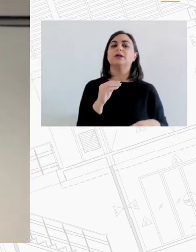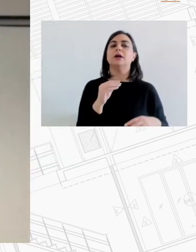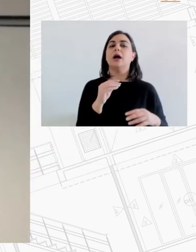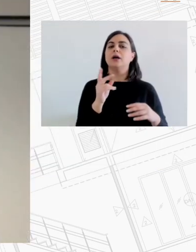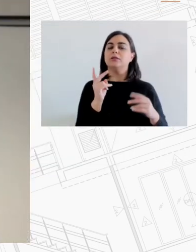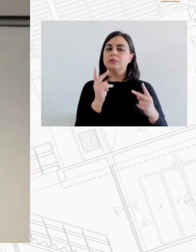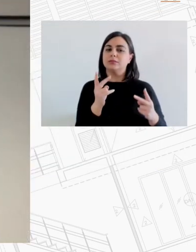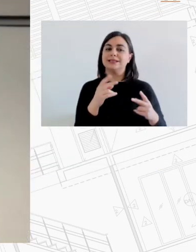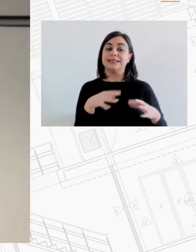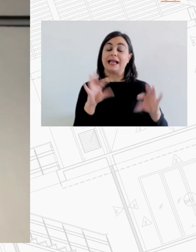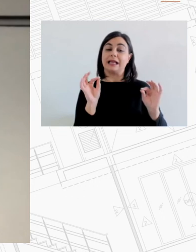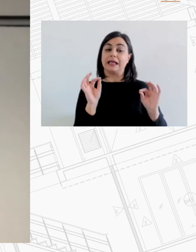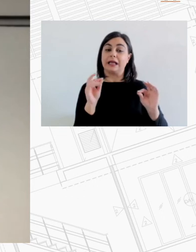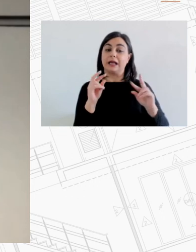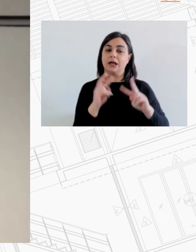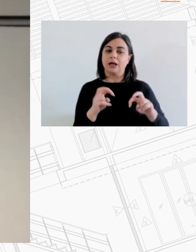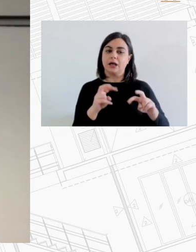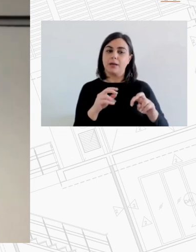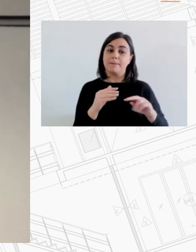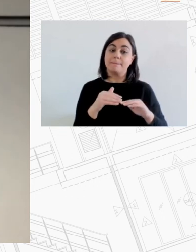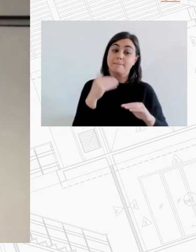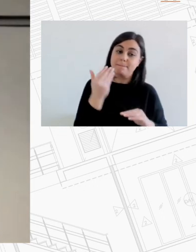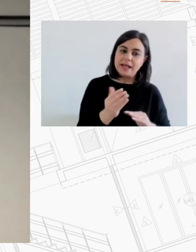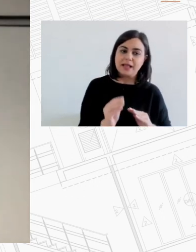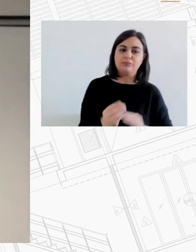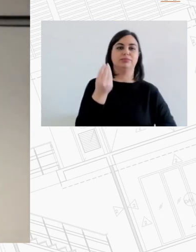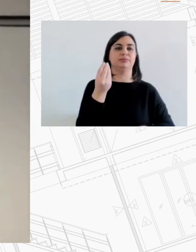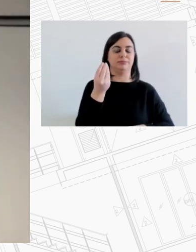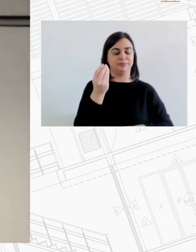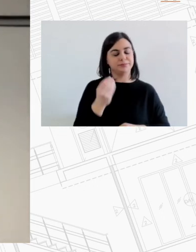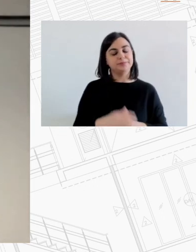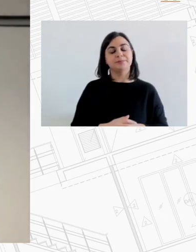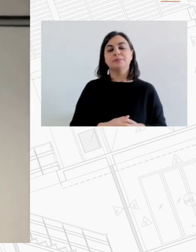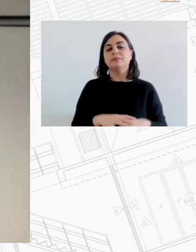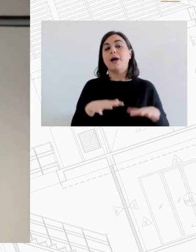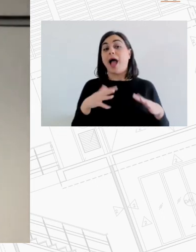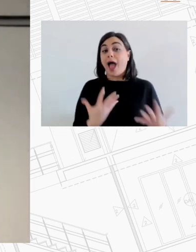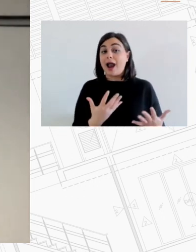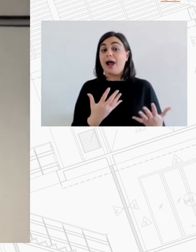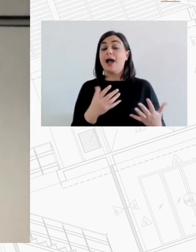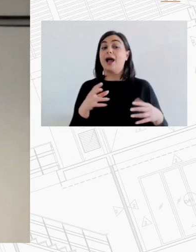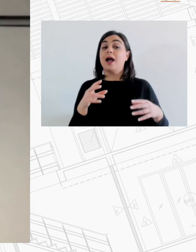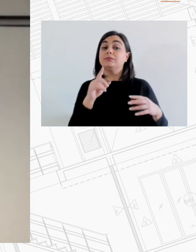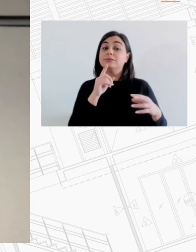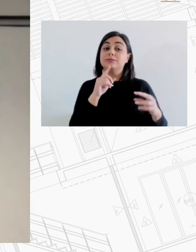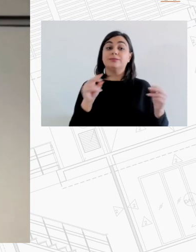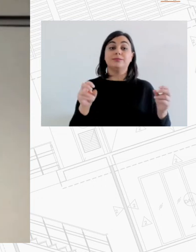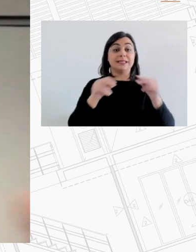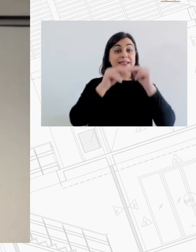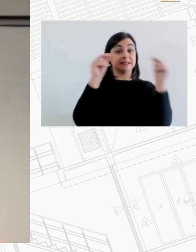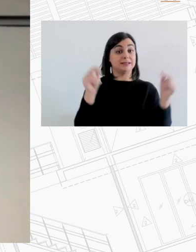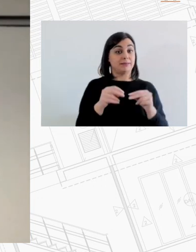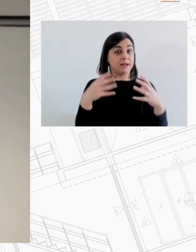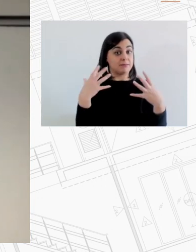οποίο σε γενικές γραμμές θα προκρίνονταν τροφοδότησε ωστόσο το κομμάτι που αφορά